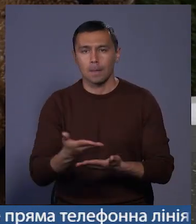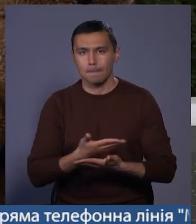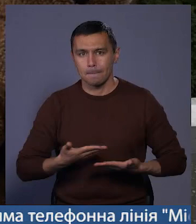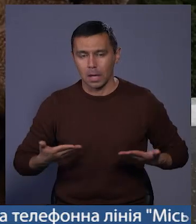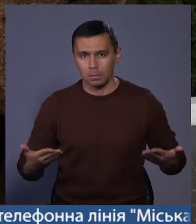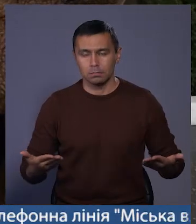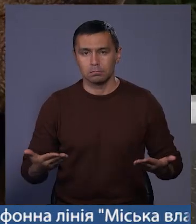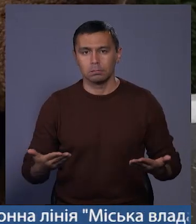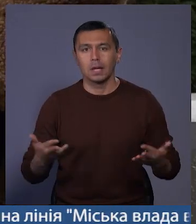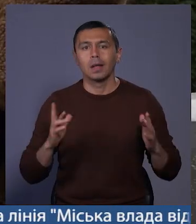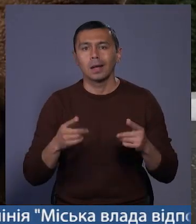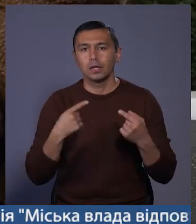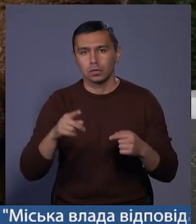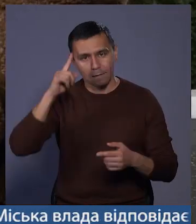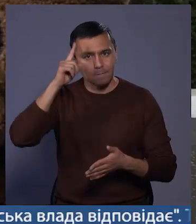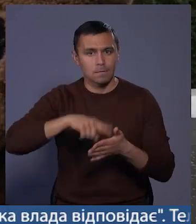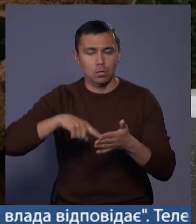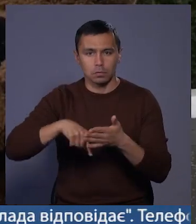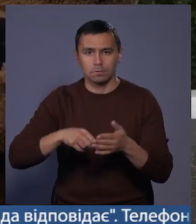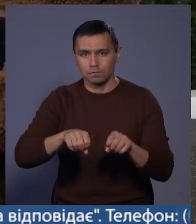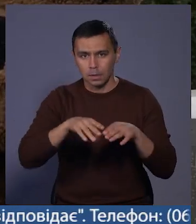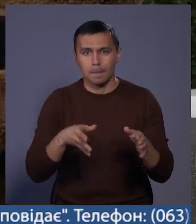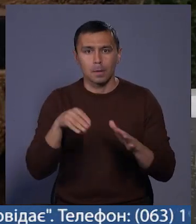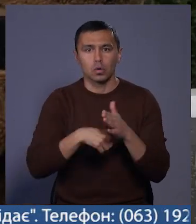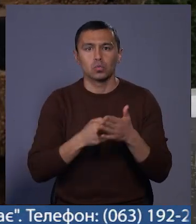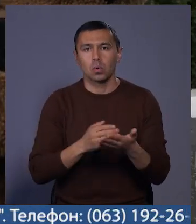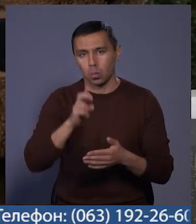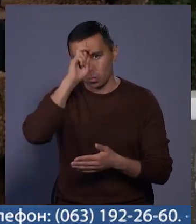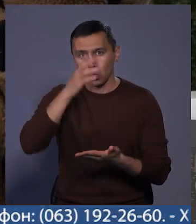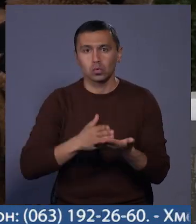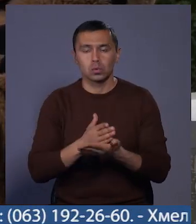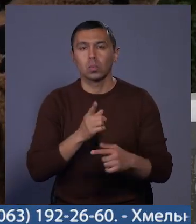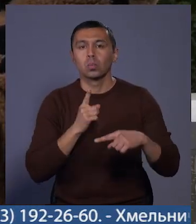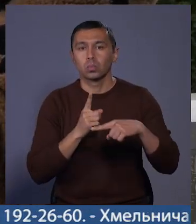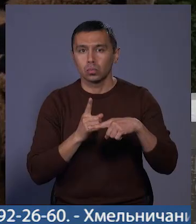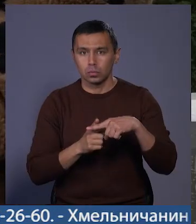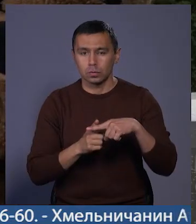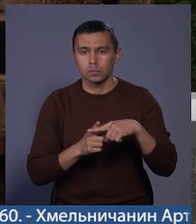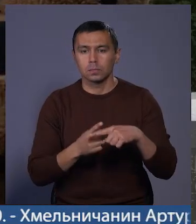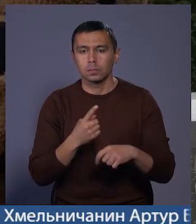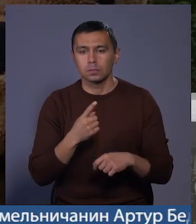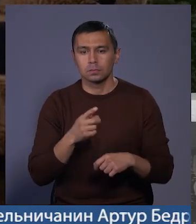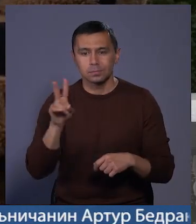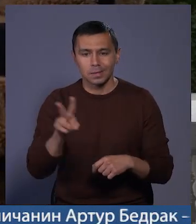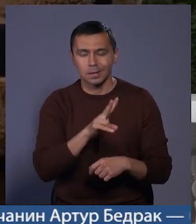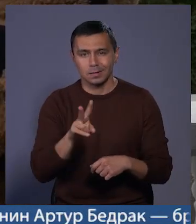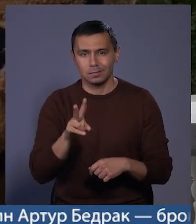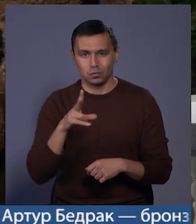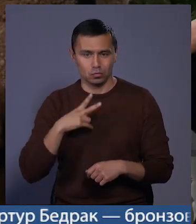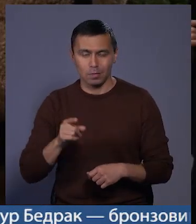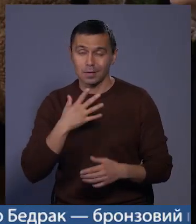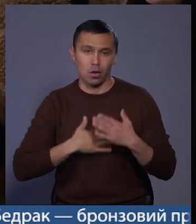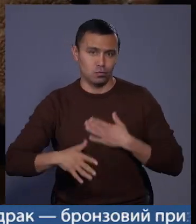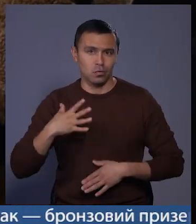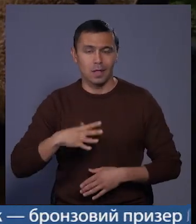які інші вірюючі, вирішили приєднатися до богослужіння, плюс причастити маленького. Вона з радістю, з нетріпінням